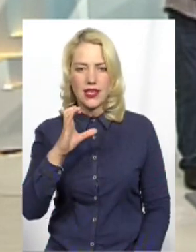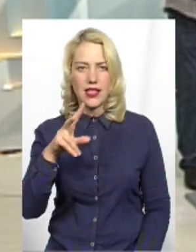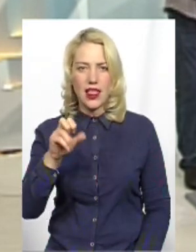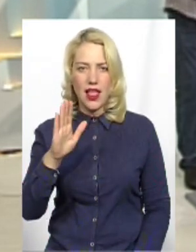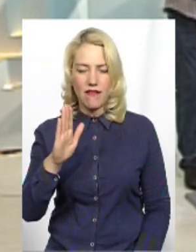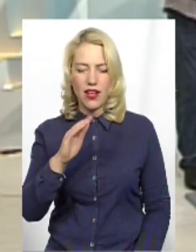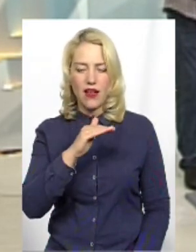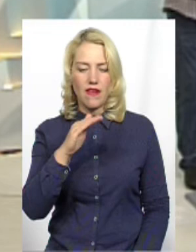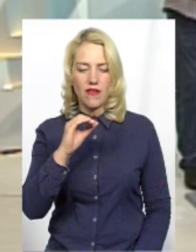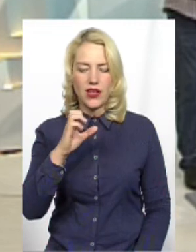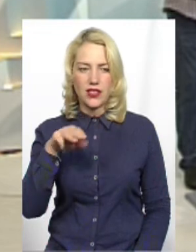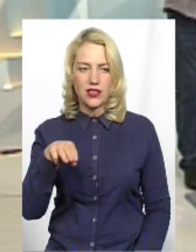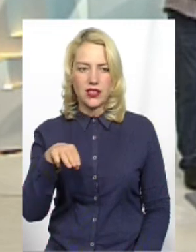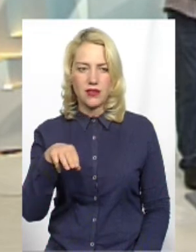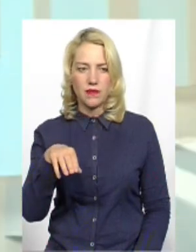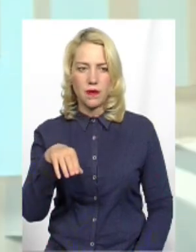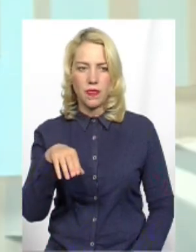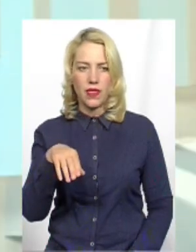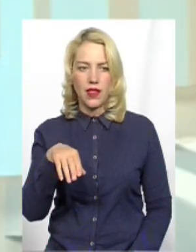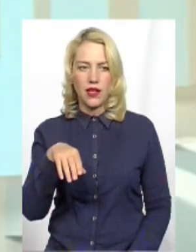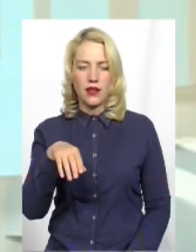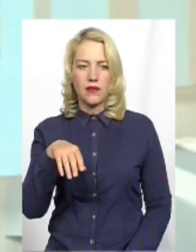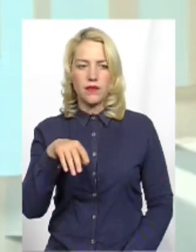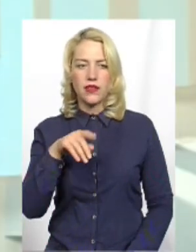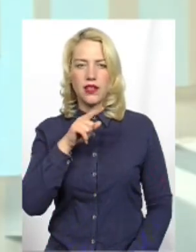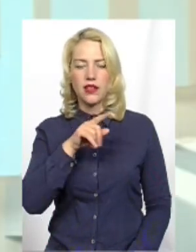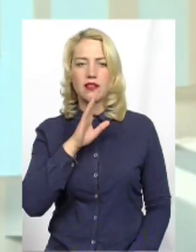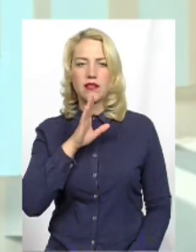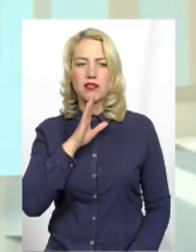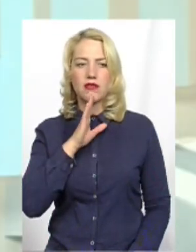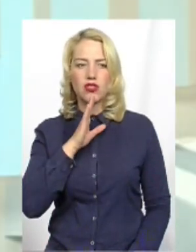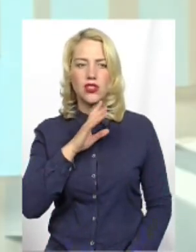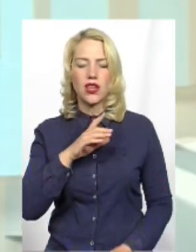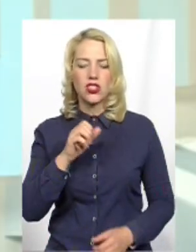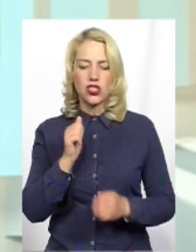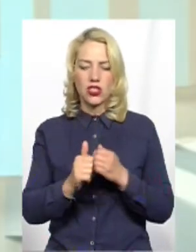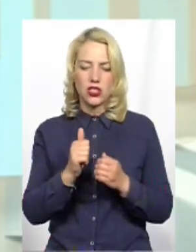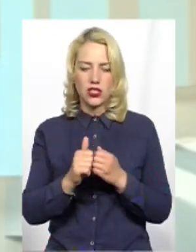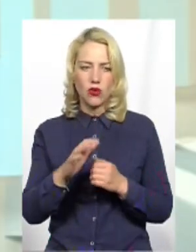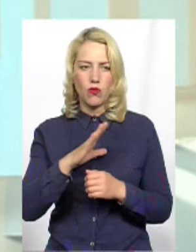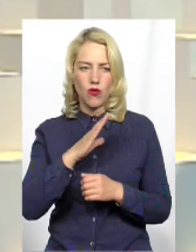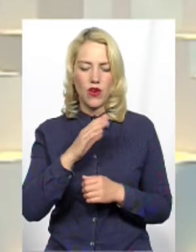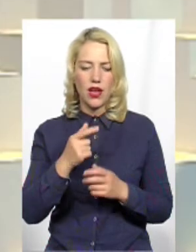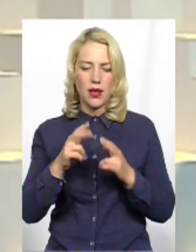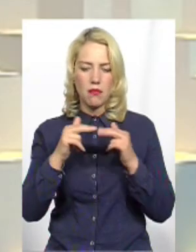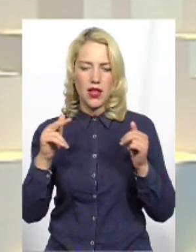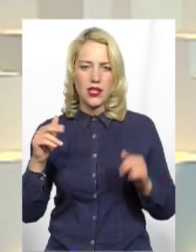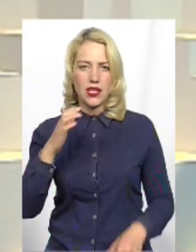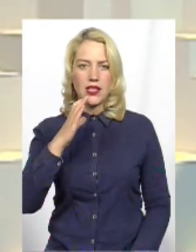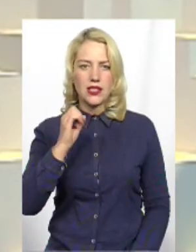разом з Труновою Але вона там часто буває і прибирає Там, де зарослі в палаці Сангушків Ми його будемо